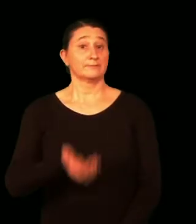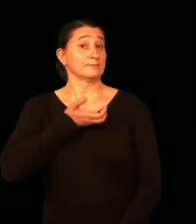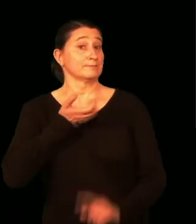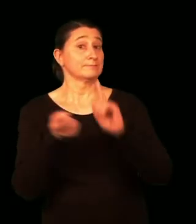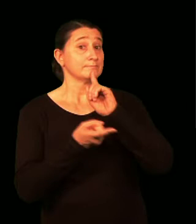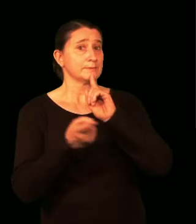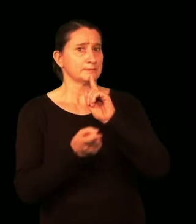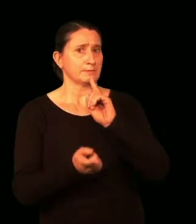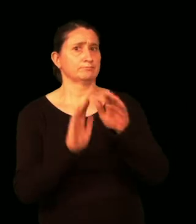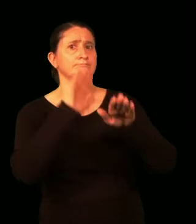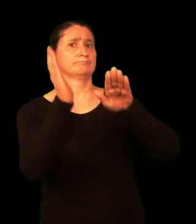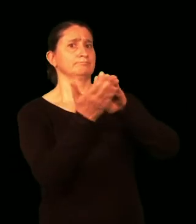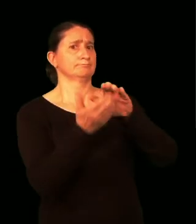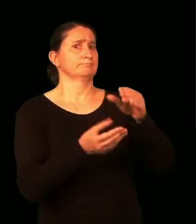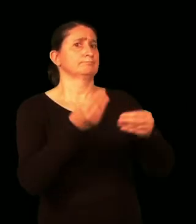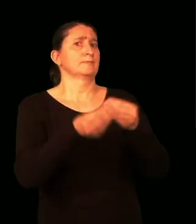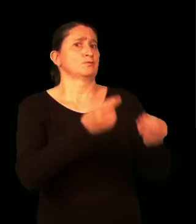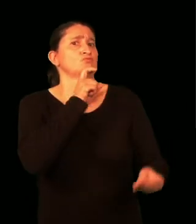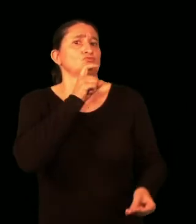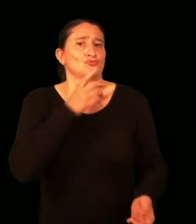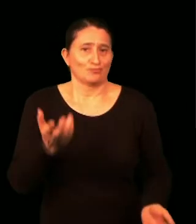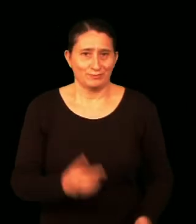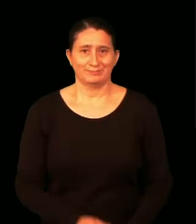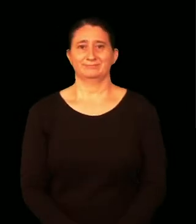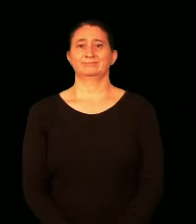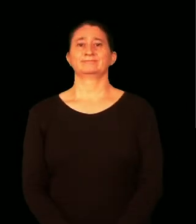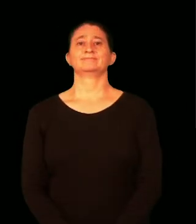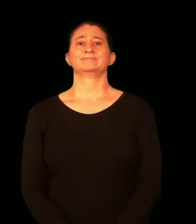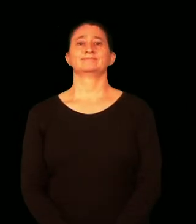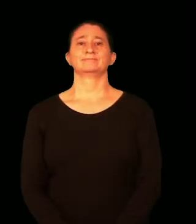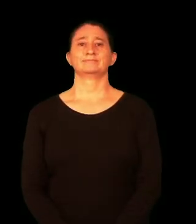Nola egin erregistro bat Bilboko Udalean?